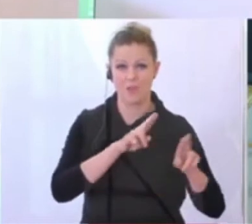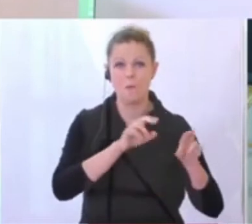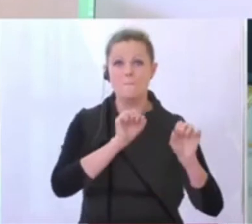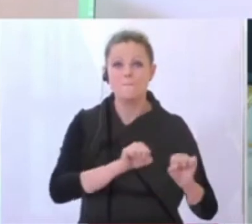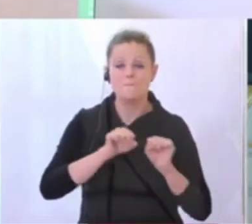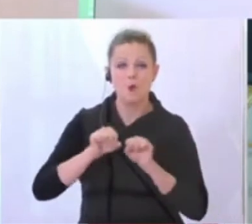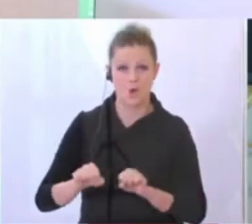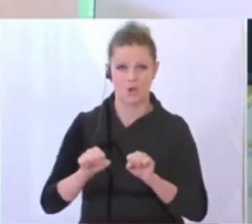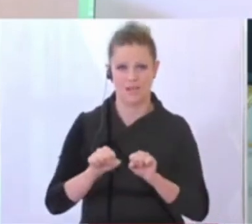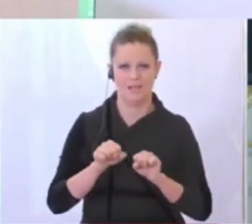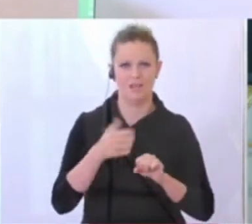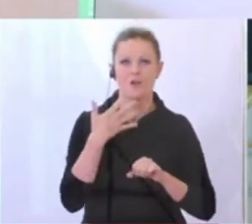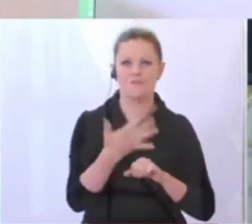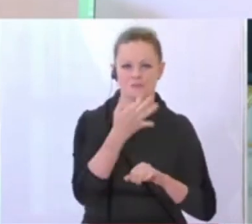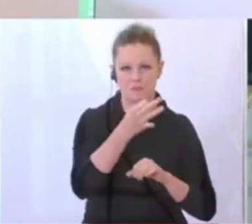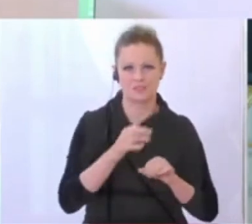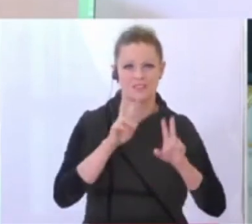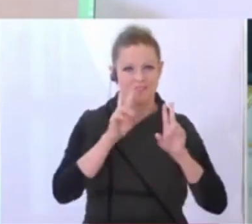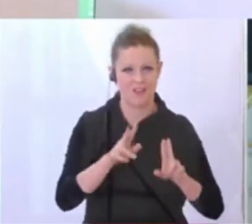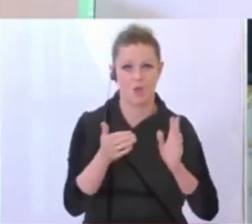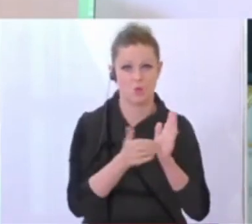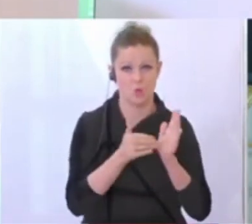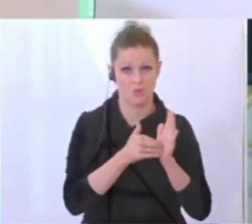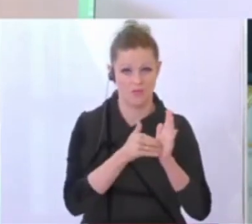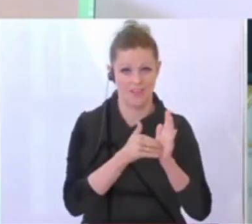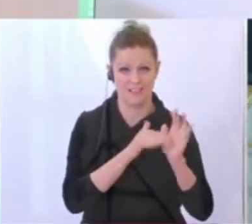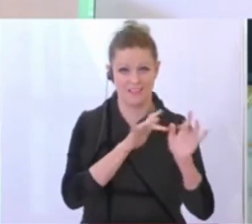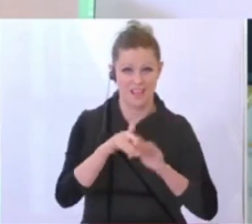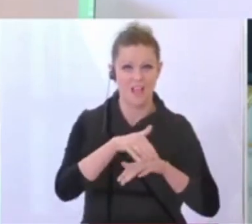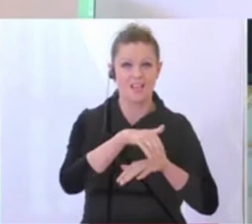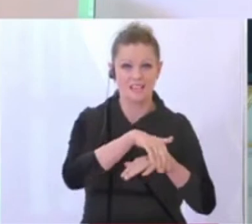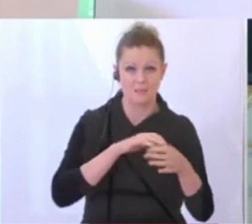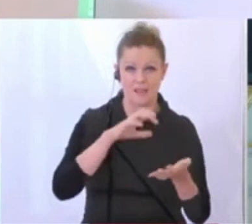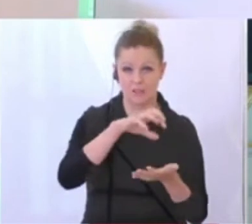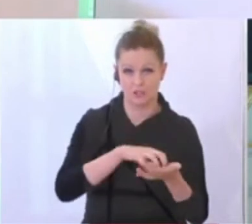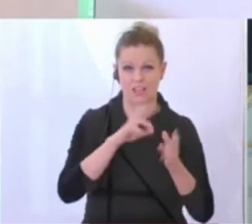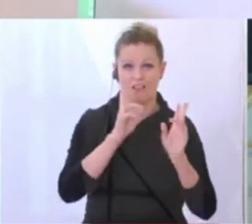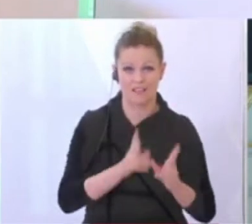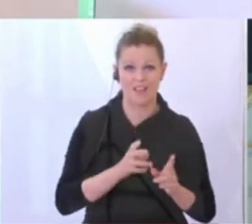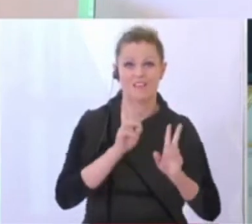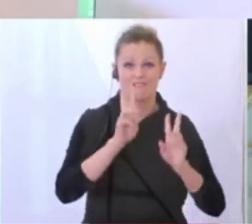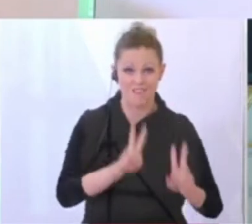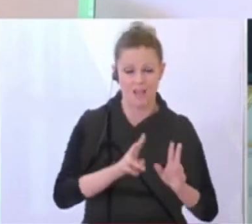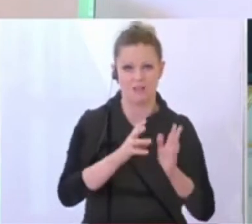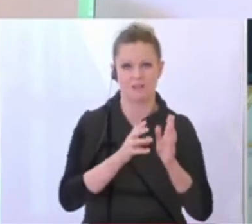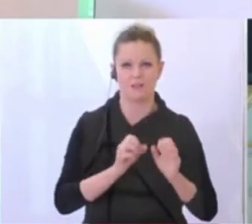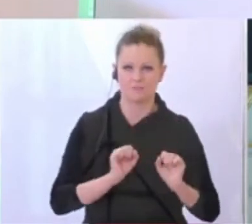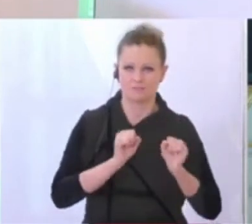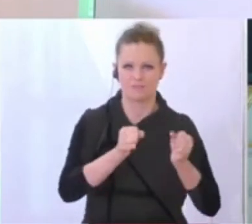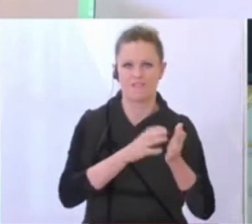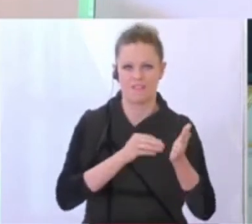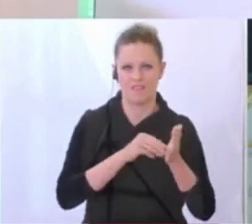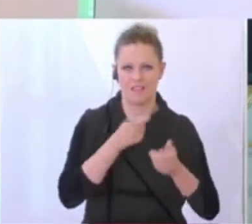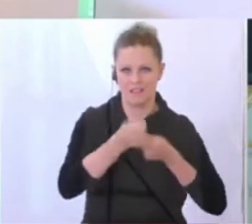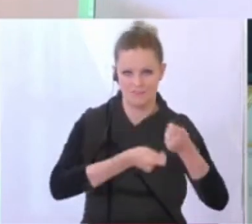versetzt werden, diese 50 Prozent, auch notwendig sind, von den Städten und Gemeinden einsetzen zu können. Oder es